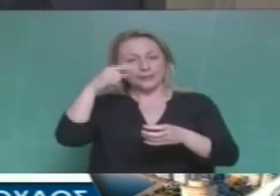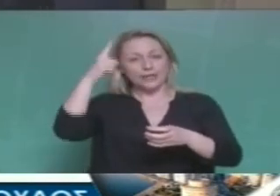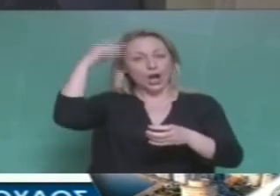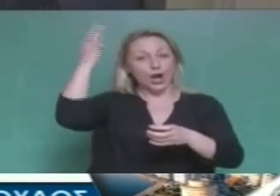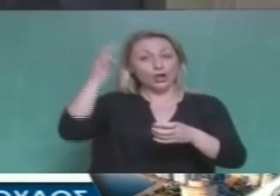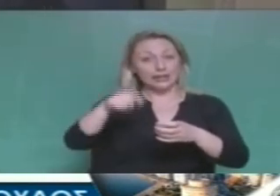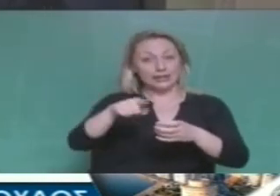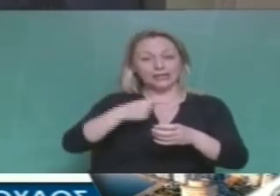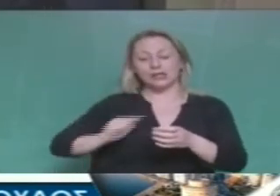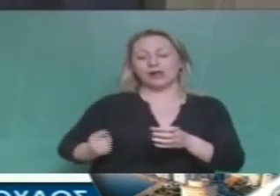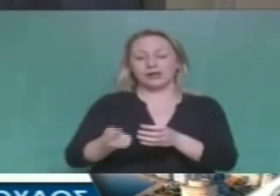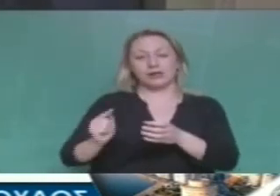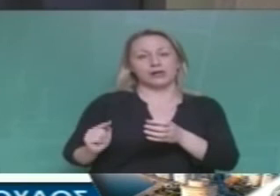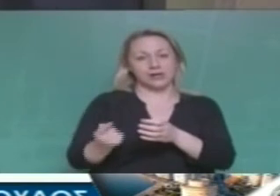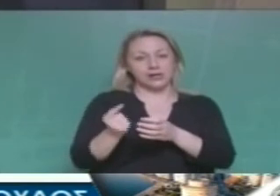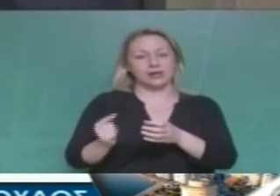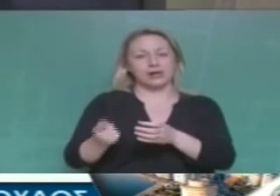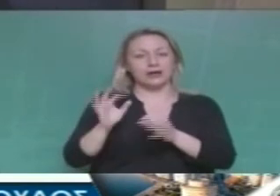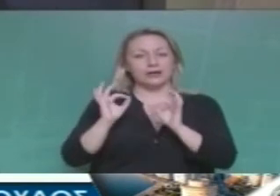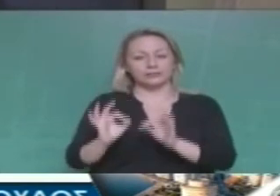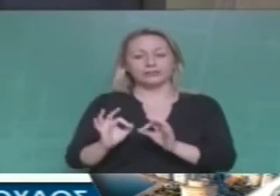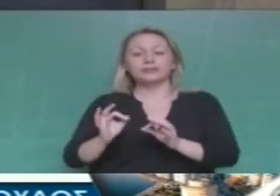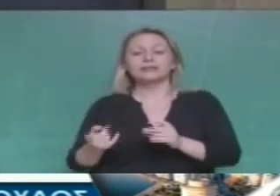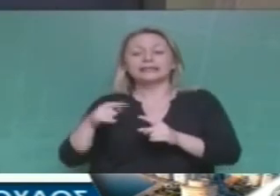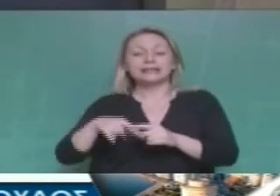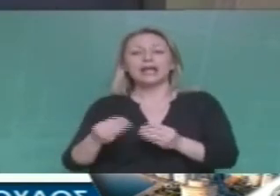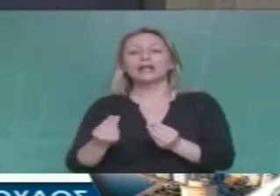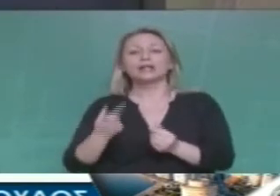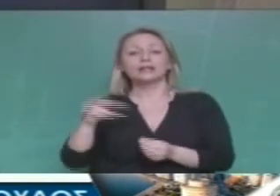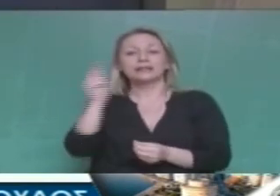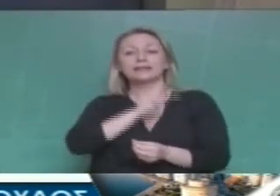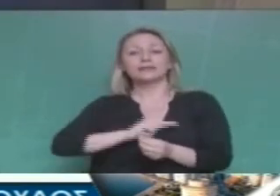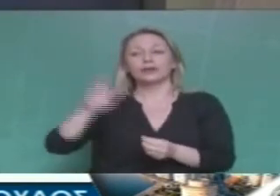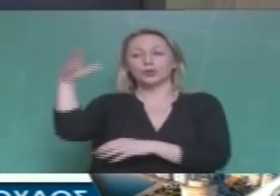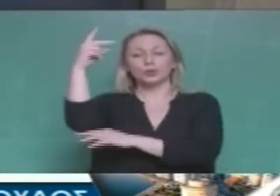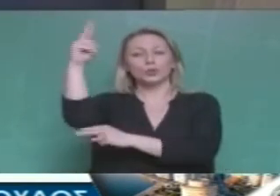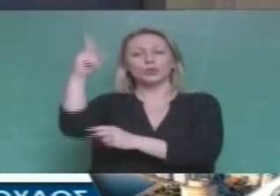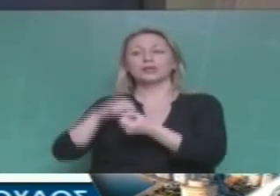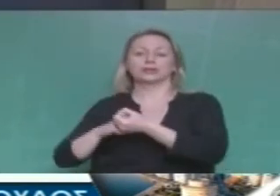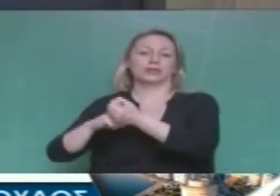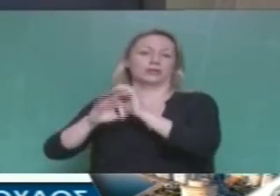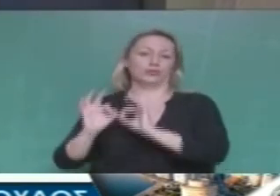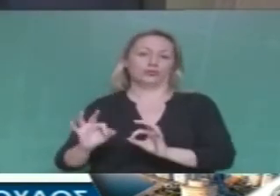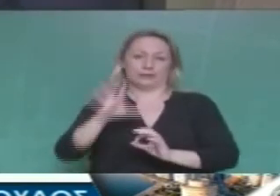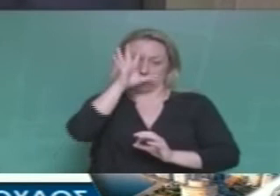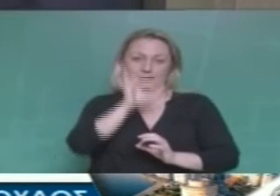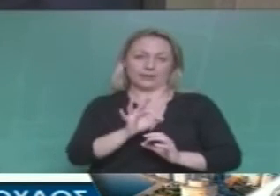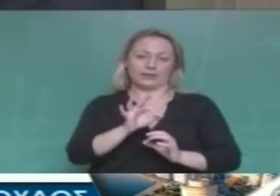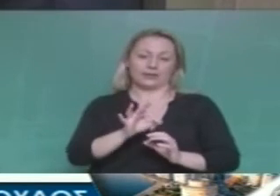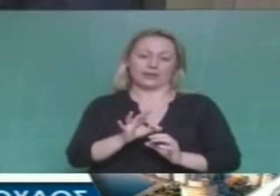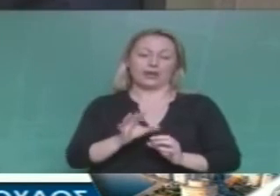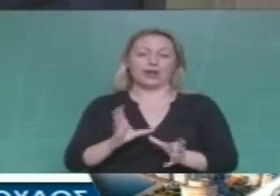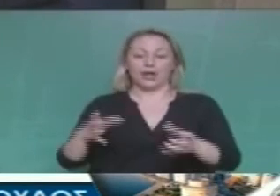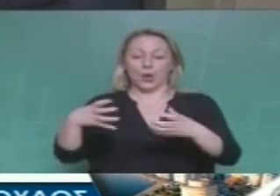προβοκατόρικα και στην πραγματικότητα λειτουργούν υπέρ των συμφερόντων του Ερντογάν είναι αυτοί αλλά και